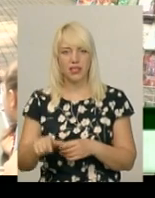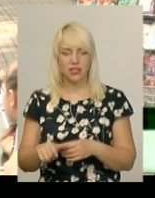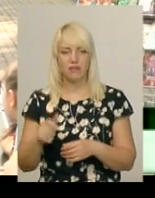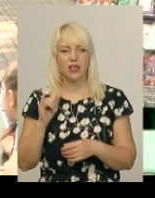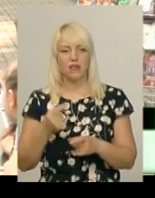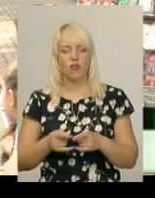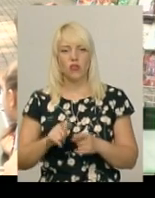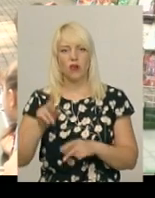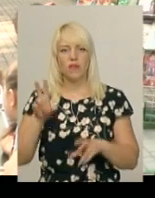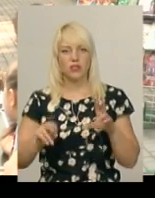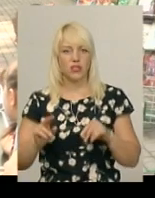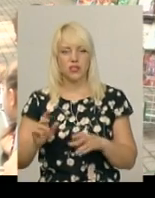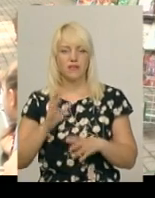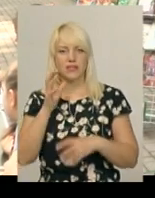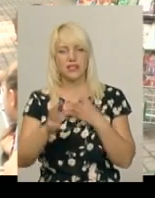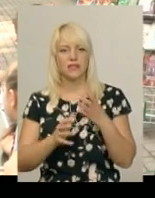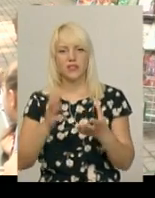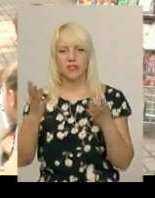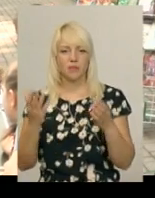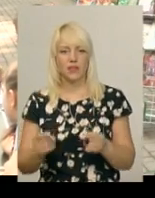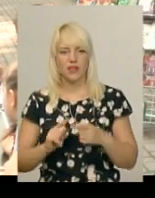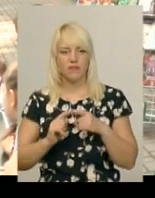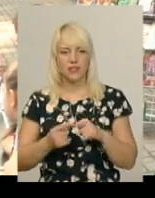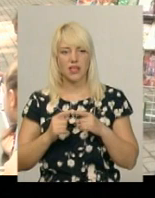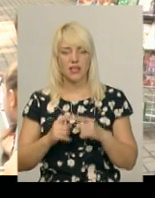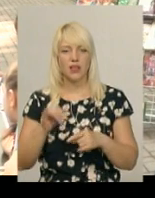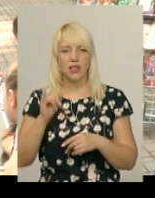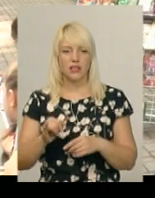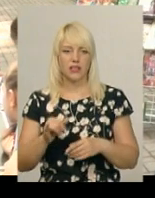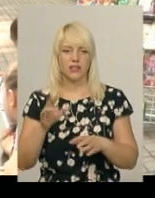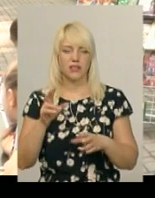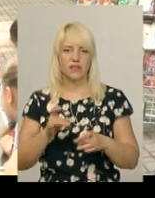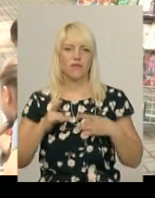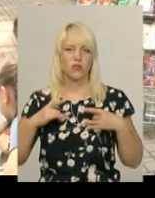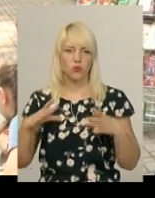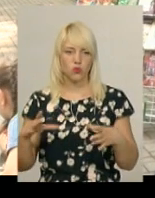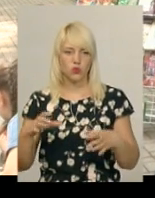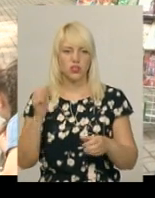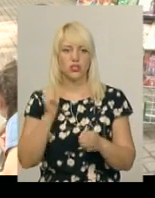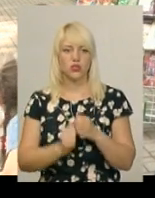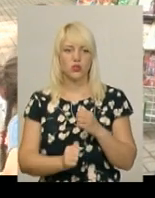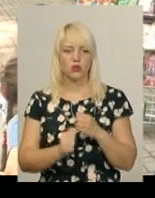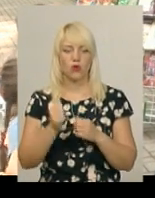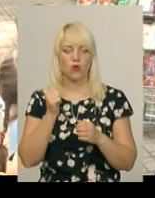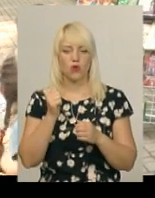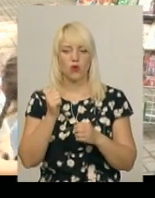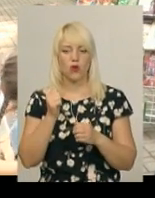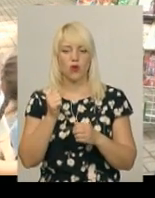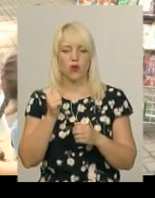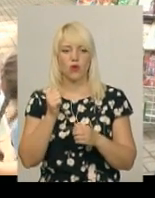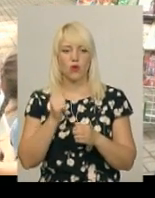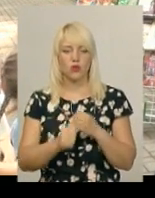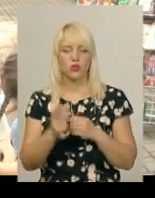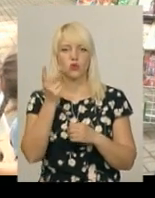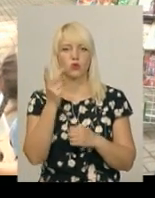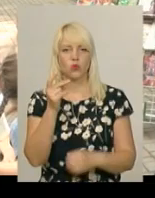рахується Всесвітнім день в'язання і святкується кожну другу